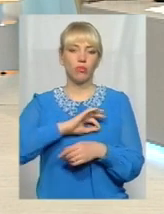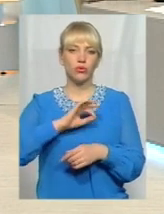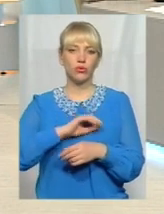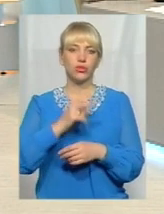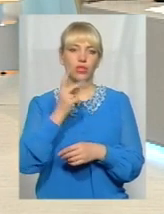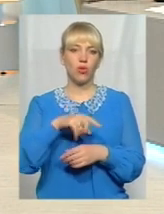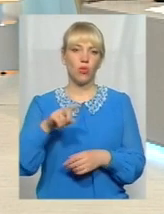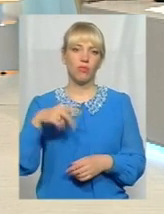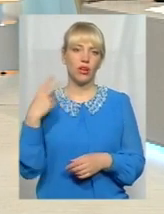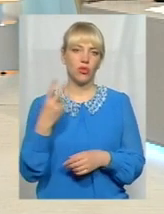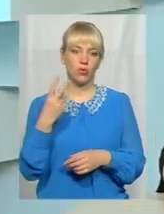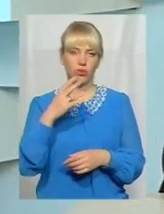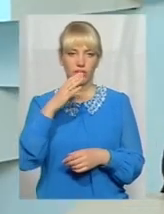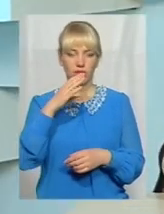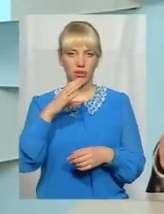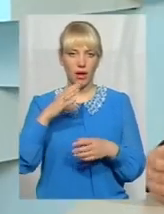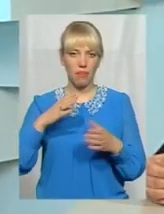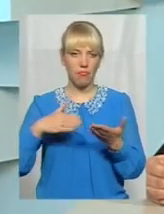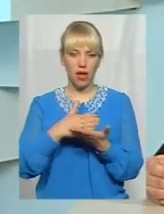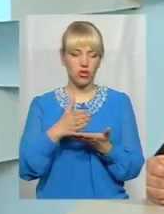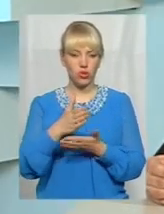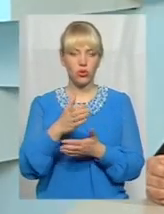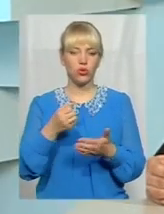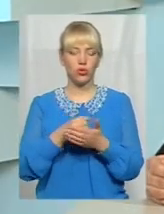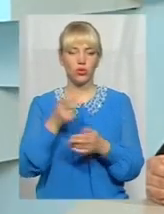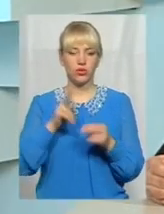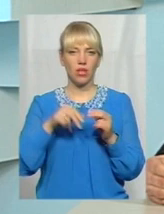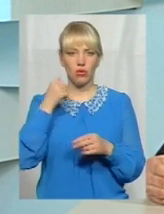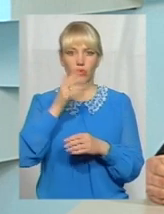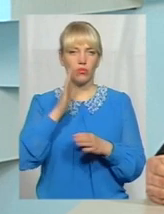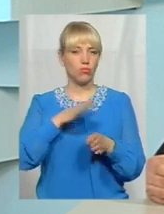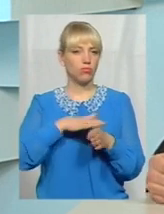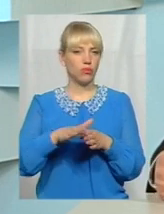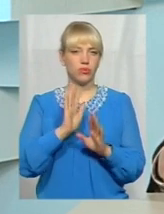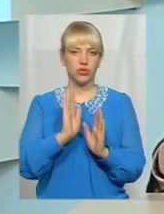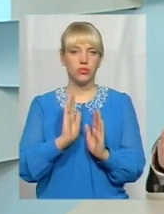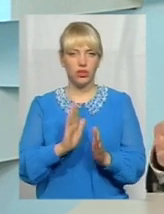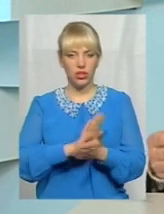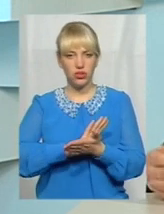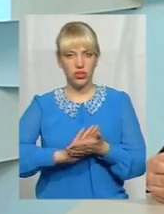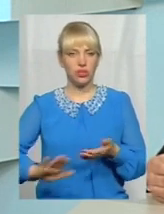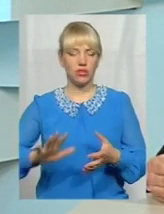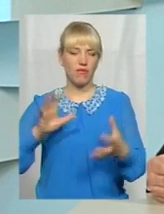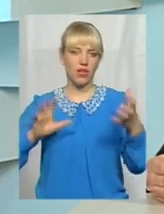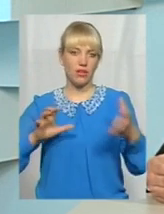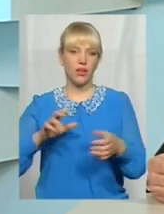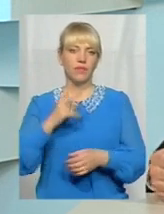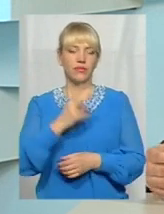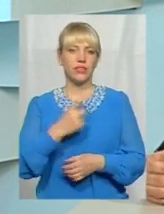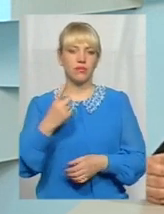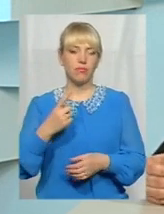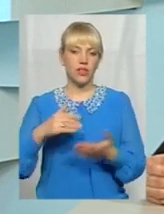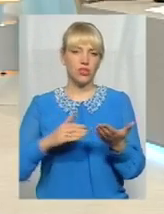другий маршрут. До кінця року ми волнуємо, що він повністю буде обслуговуватися великогабаритними автобусами. Це 21 маршрут,